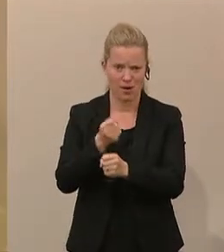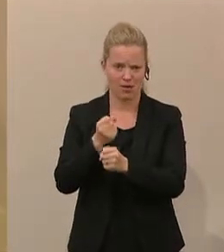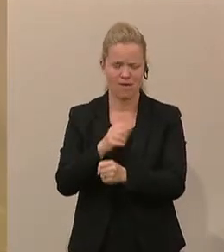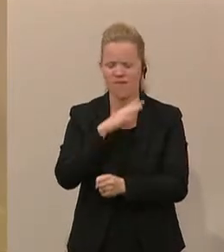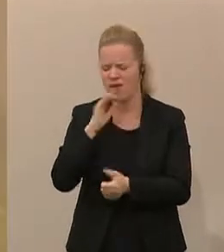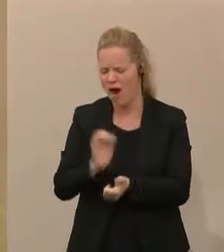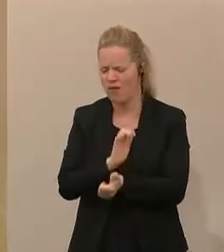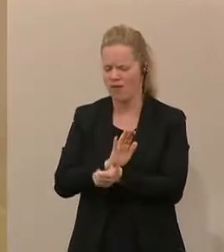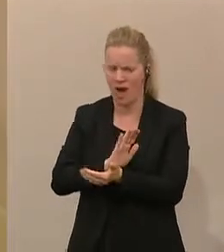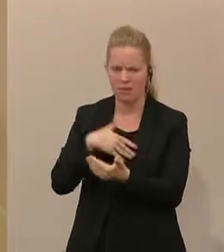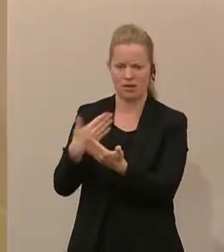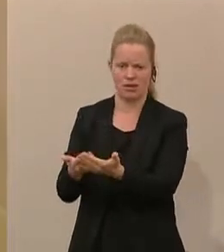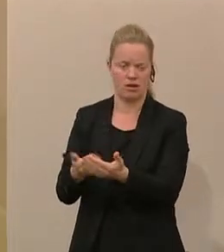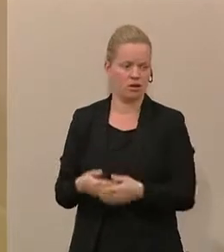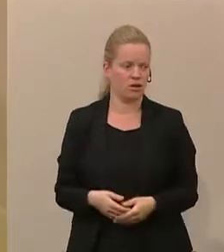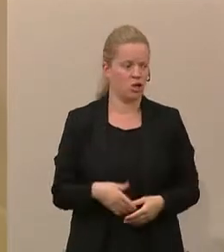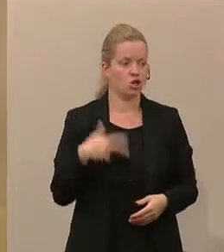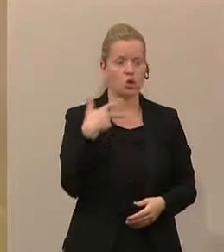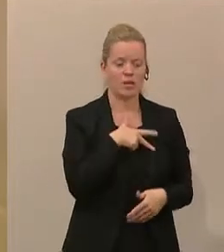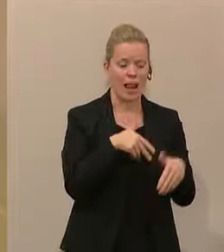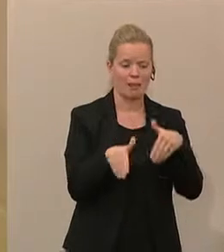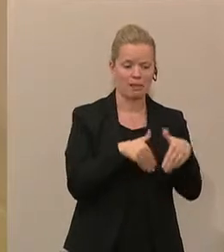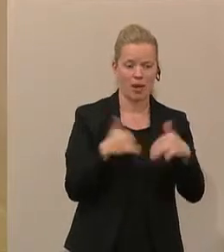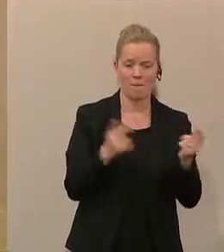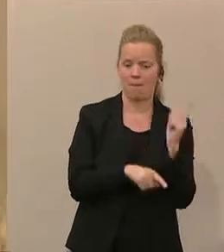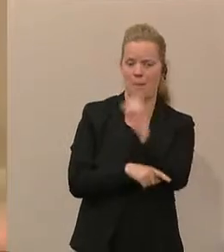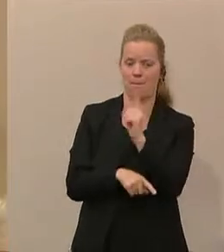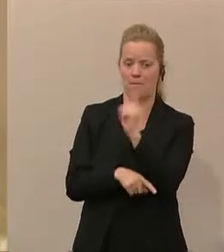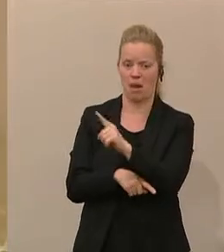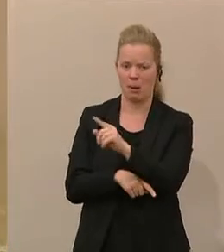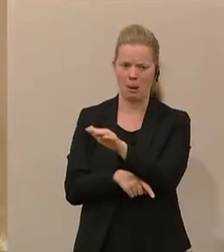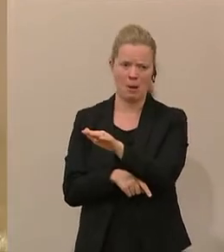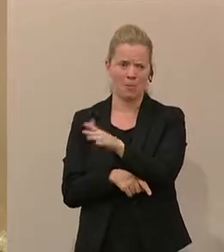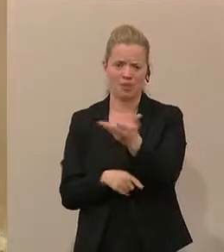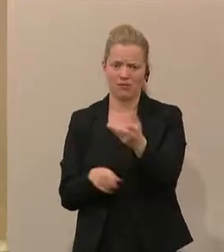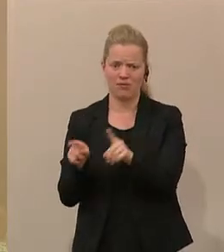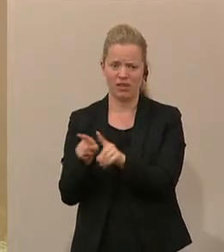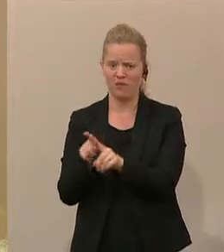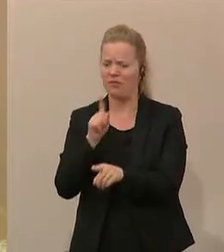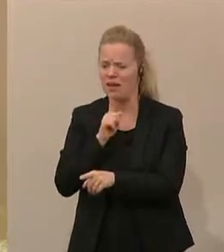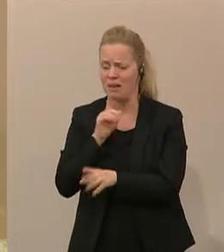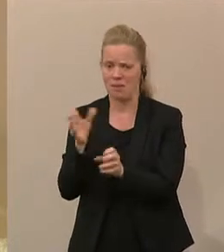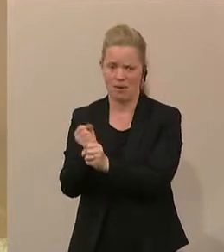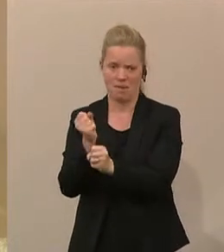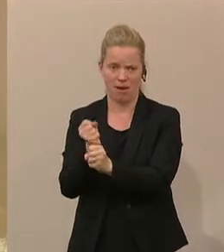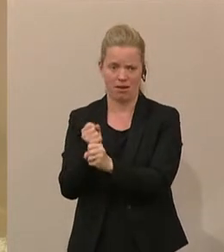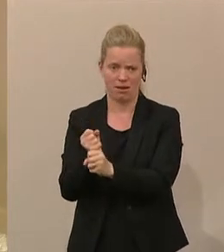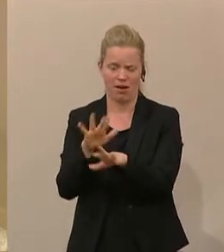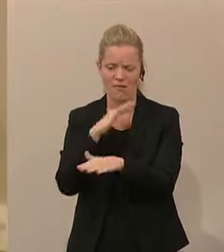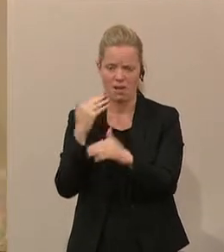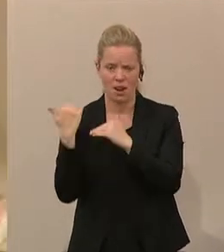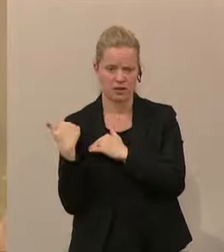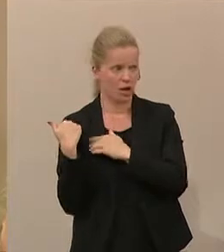vielen Aufgaben, die das Sozialministerium, diesem kleinen Team immer wieder umgehängt hat. Aber wenn Sie das jetzt kritisieren,